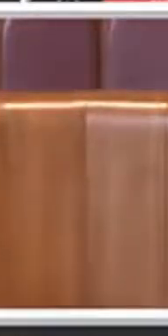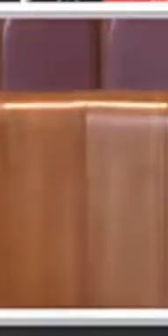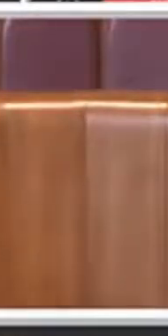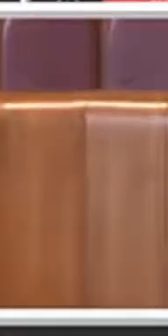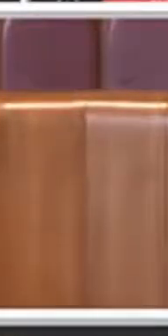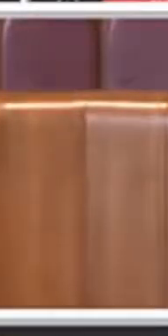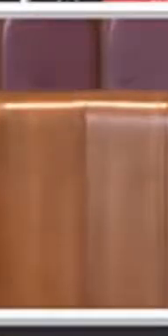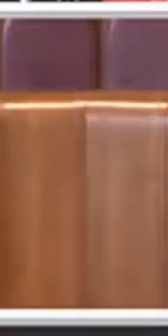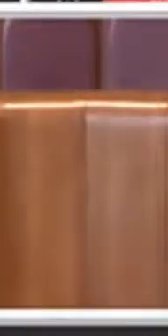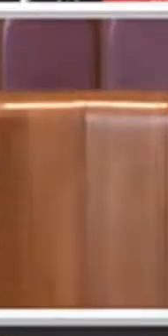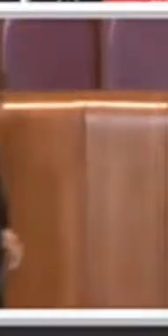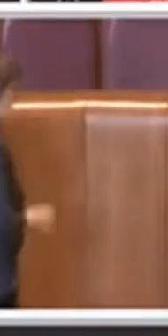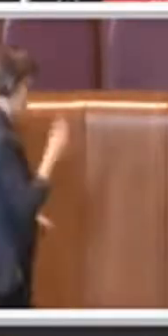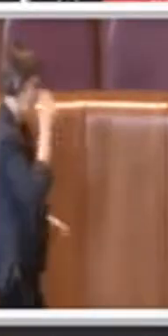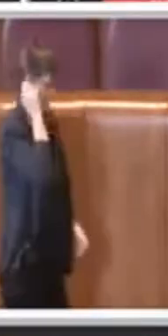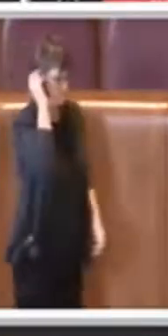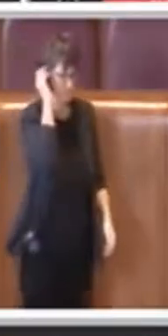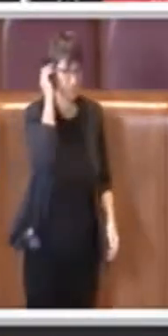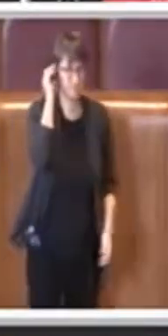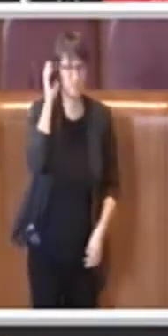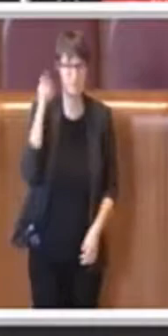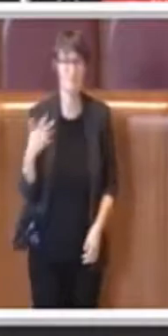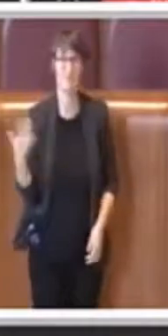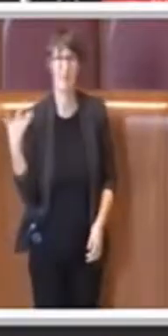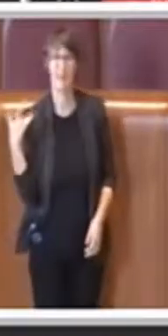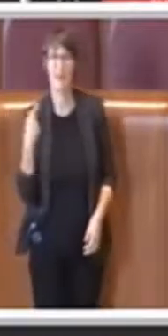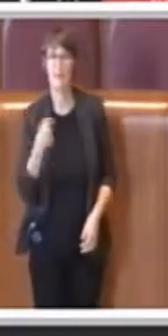Grazie Presidente, un secondo solo che attivo.